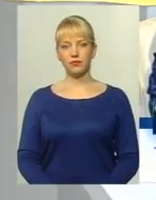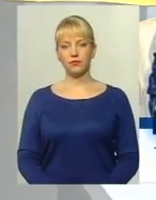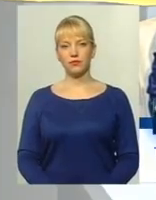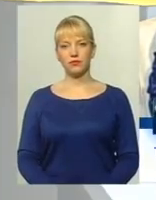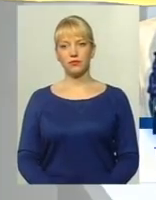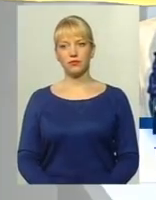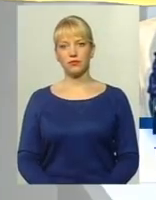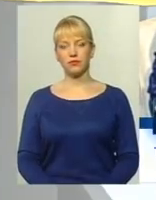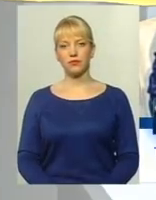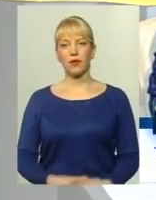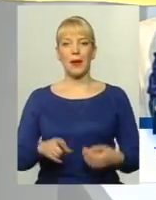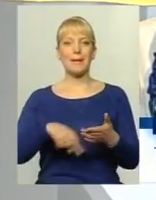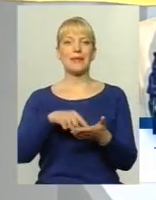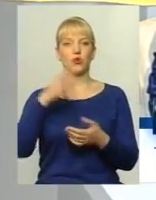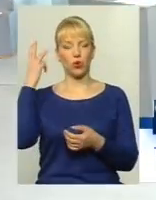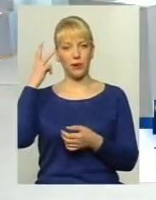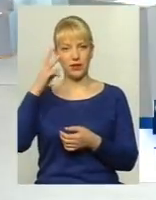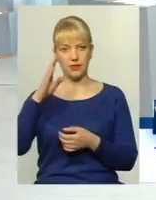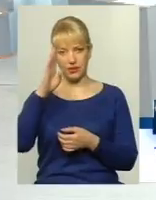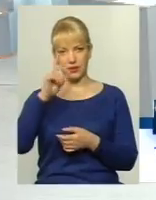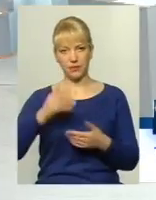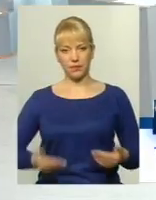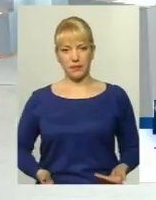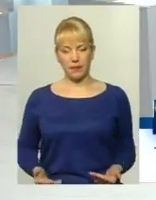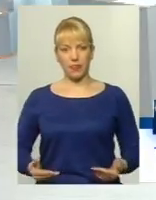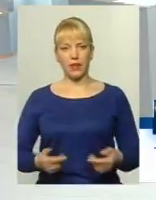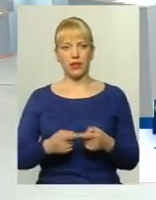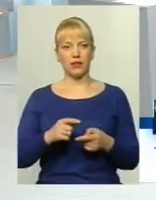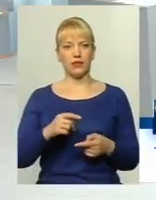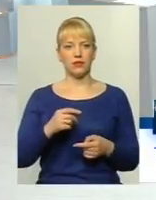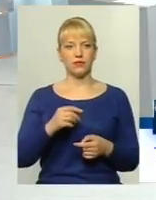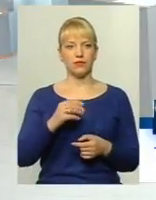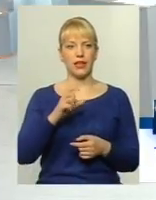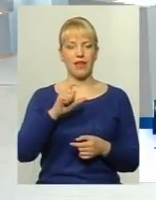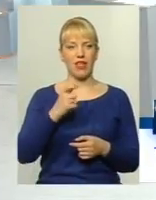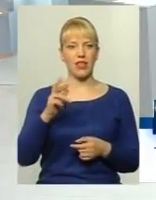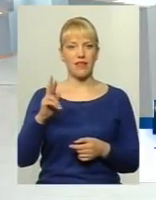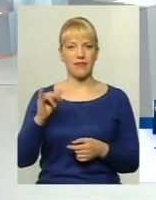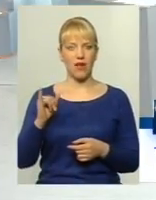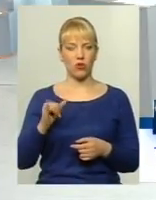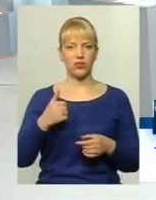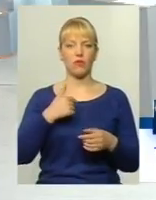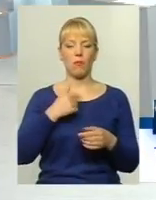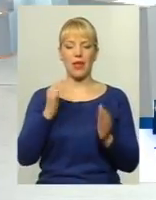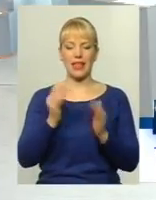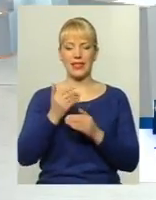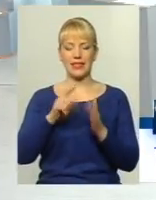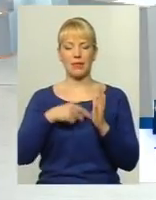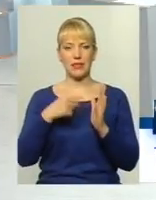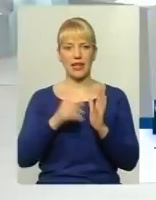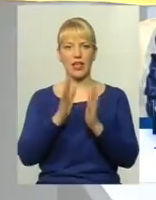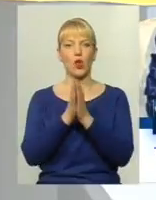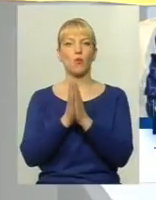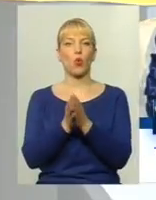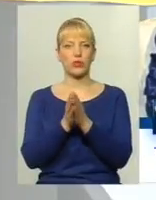Мешканець міста Кмельницького, Шляховський, Євген Іванов. Маленьке запитання і просьба.